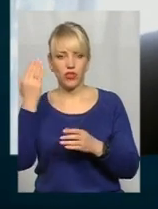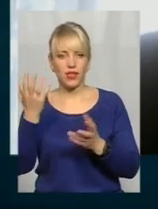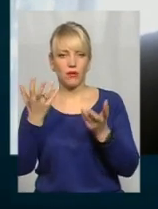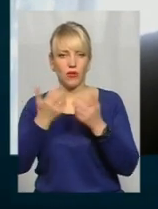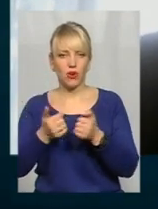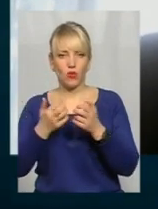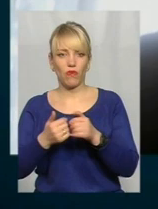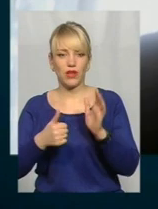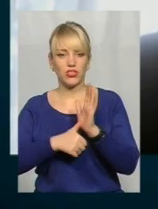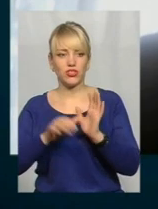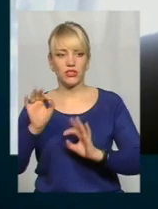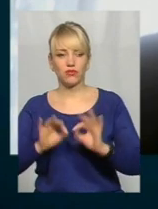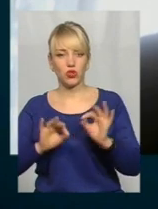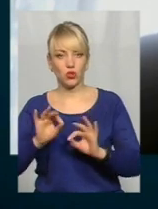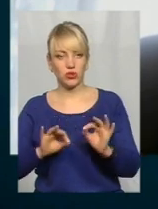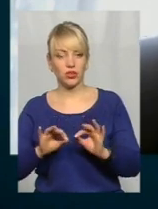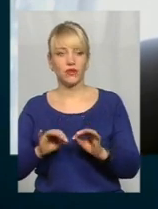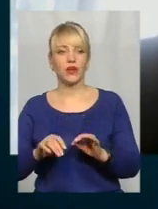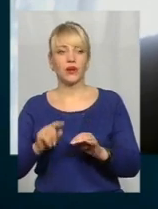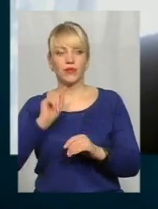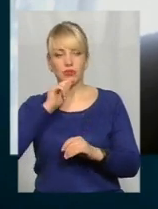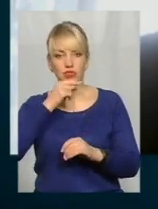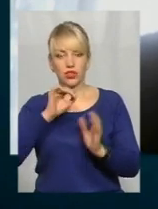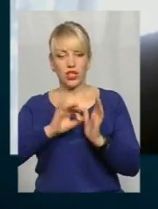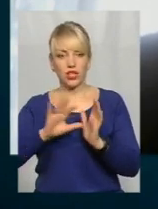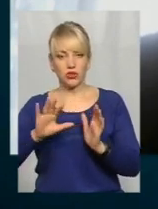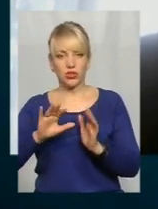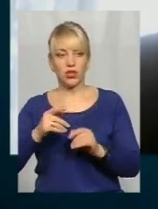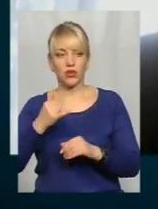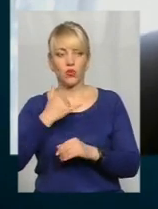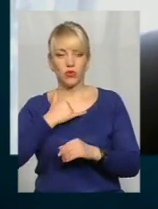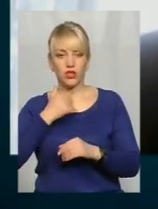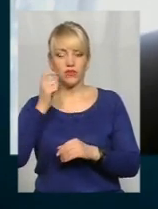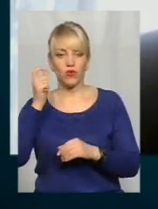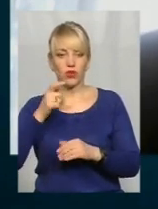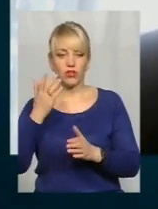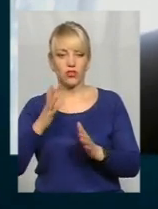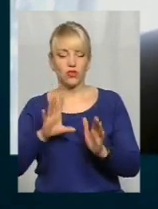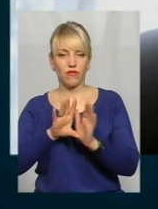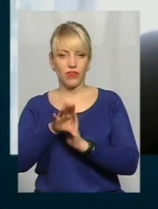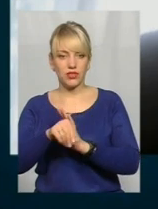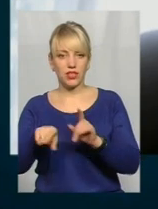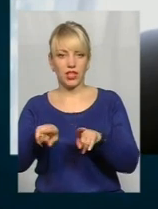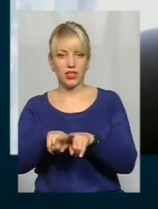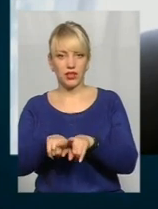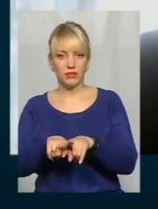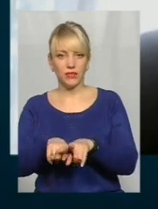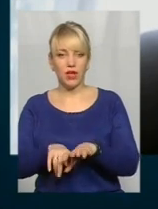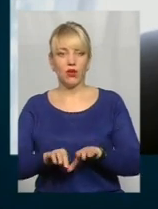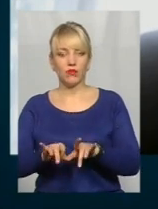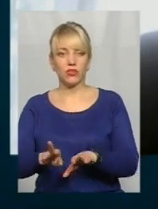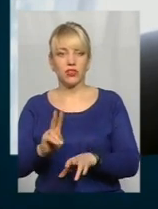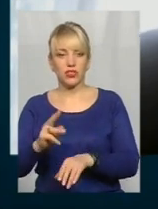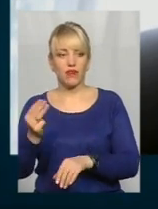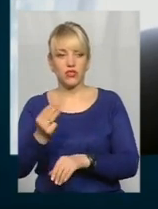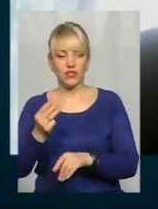6% заошадність електроенергії. В нас в Україні, якщо ввести такі процеси, як у